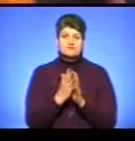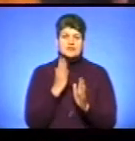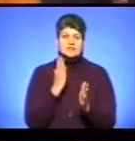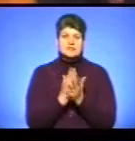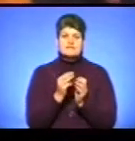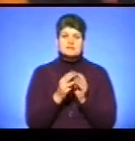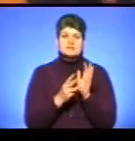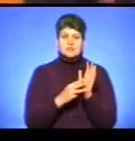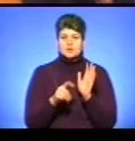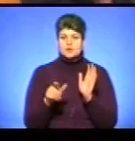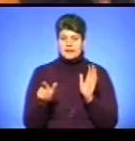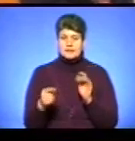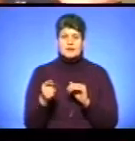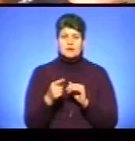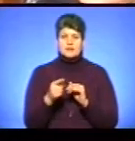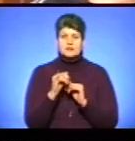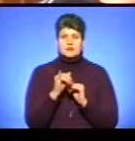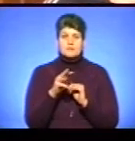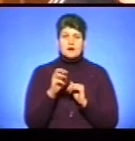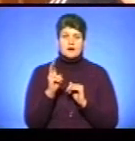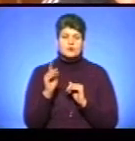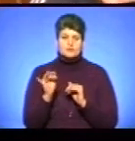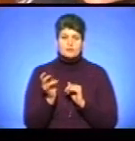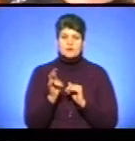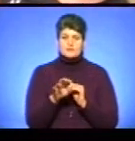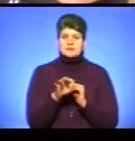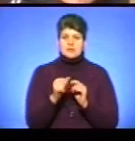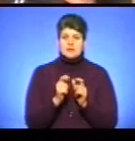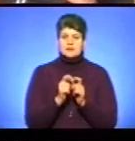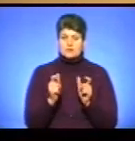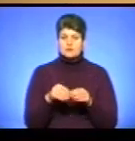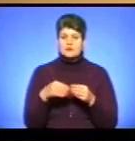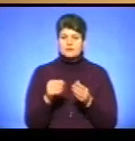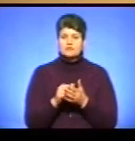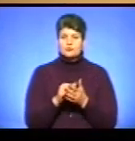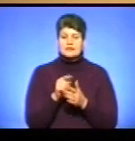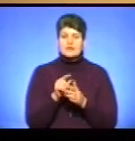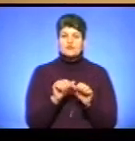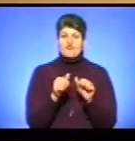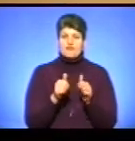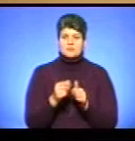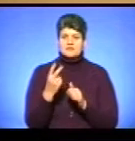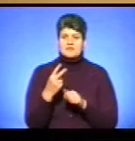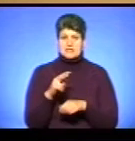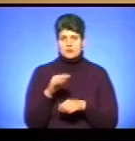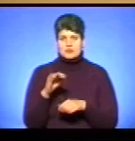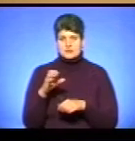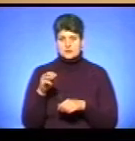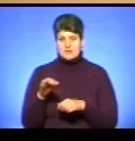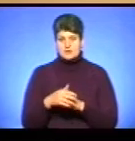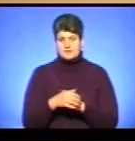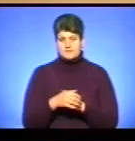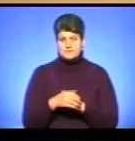людей. Тернополян Ігор Макарчук прийшов забрати картку. Подавав документи на її оформлення 20 листопада.